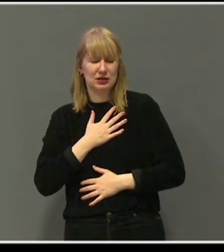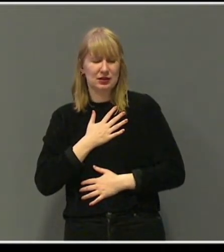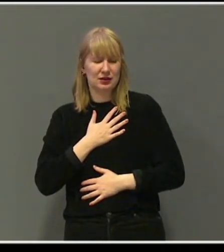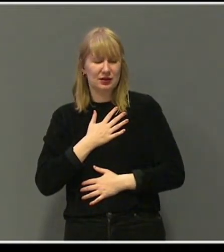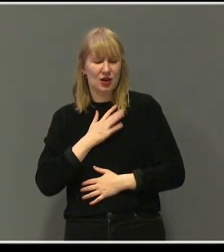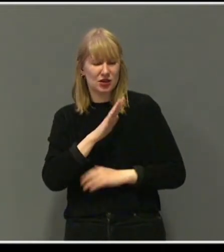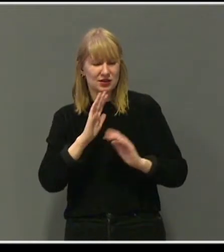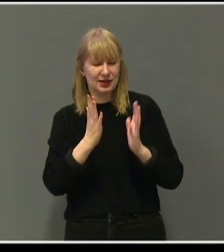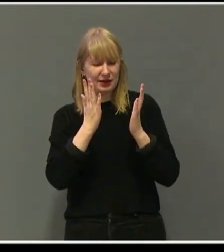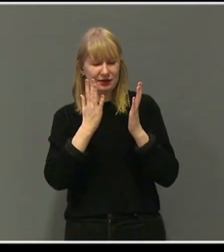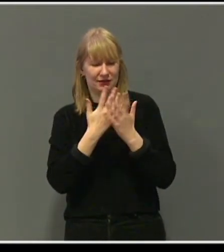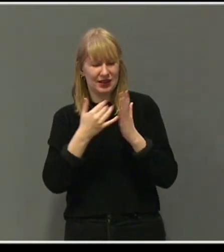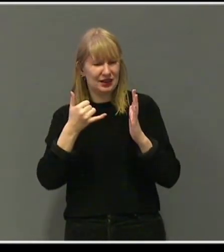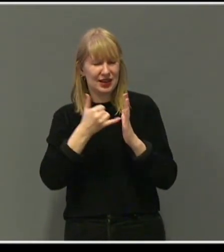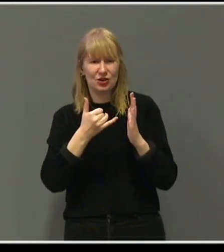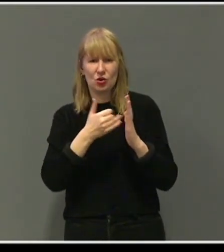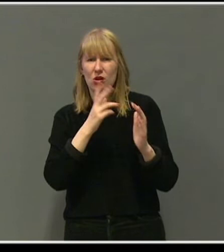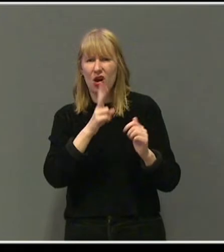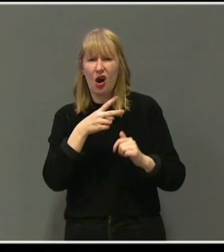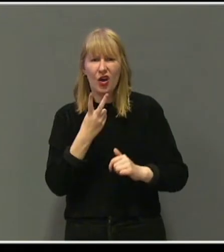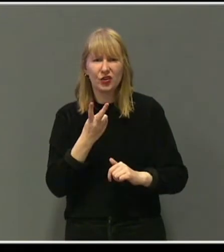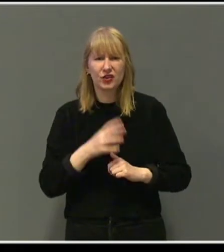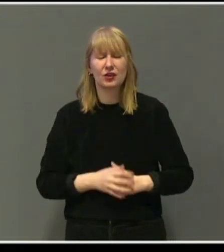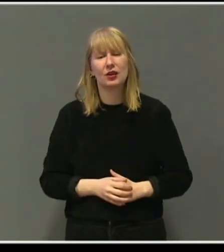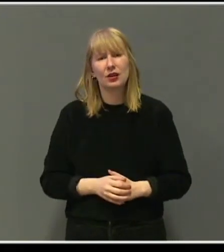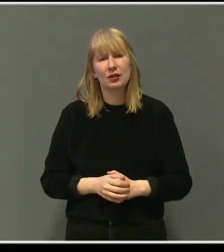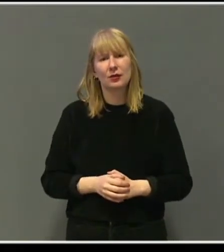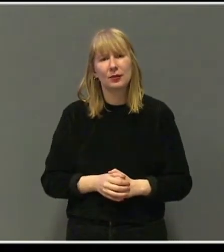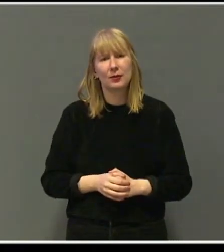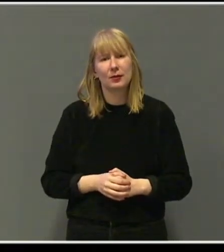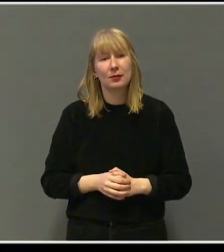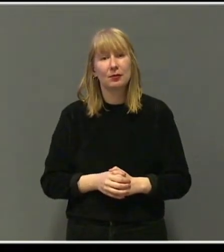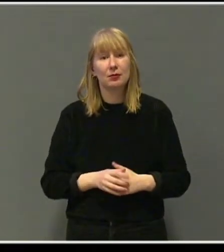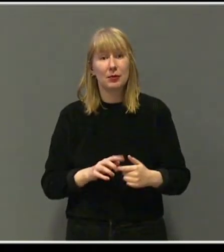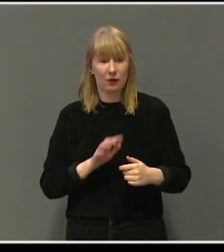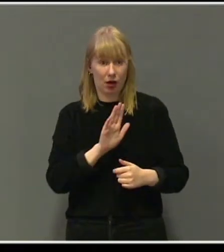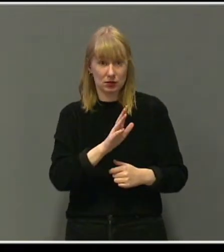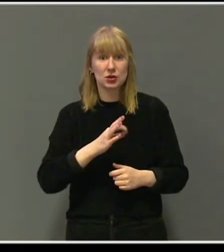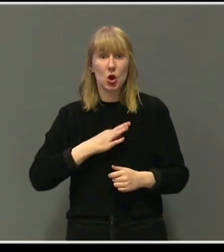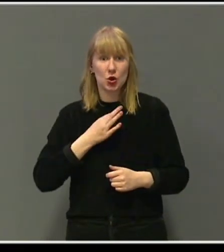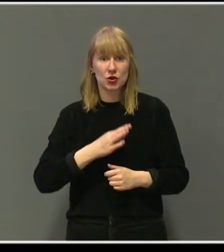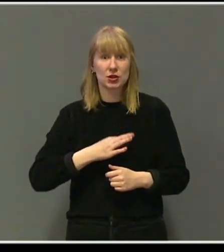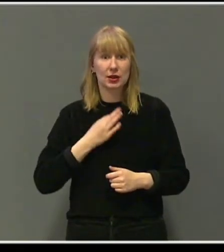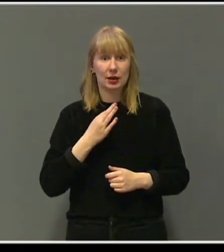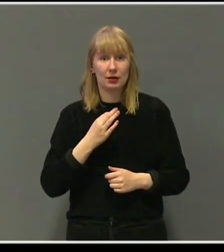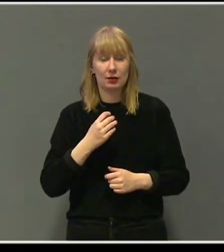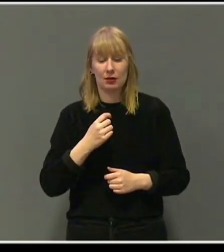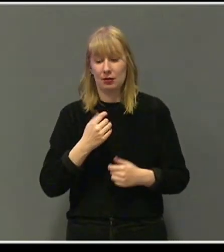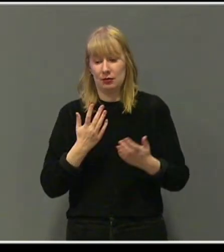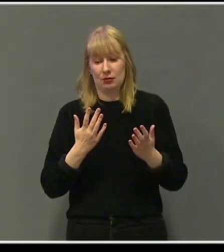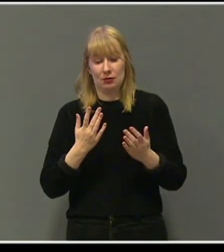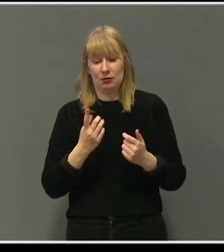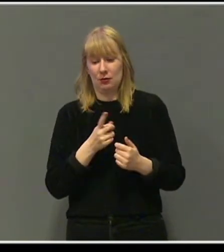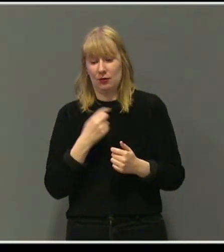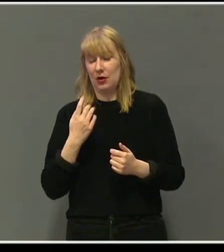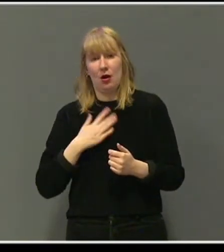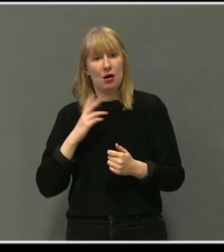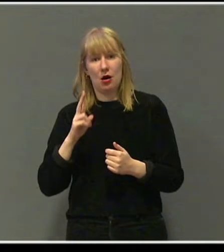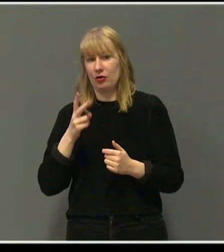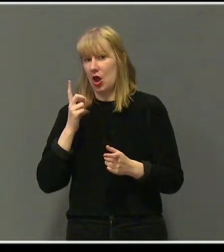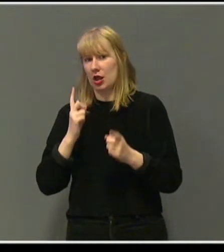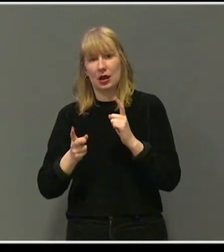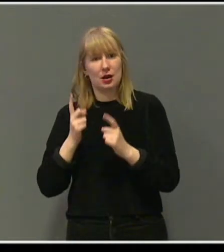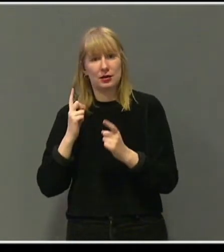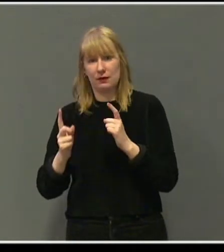inneholde noe mer enn dette. Men det var det han ville. Og jeg hadde ikke noen gode alternativer å tilby han.